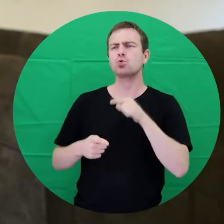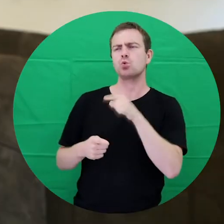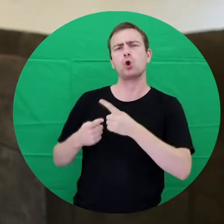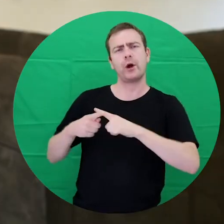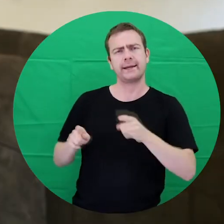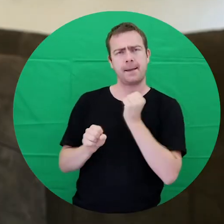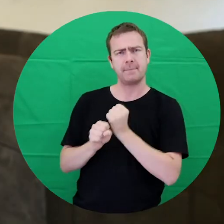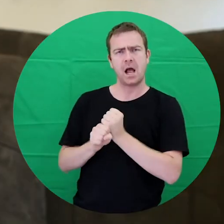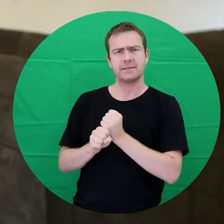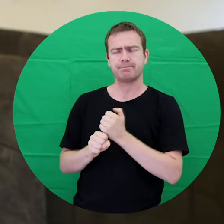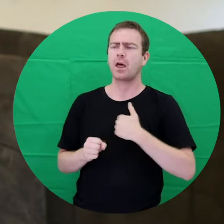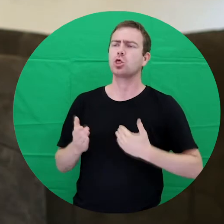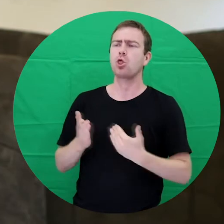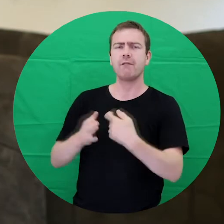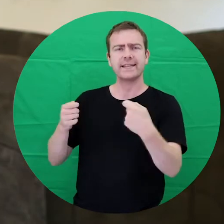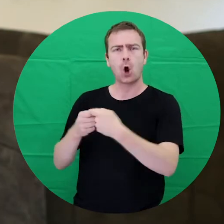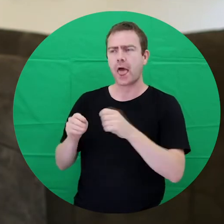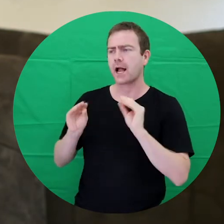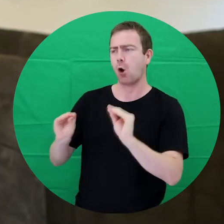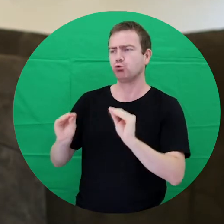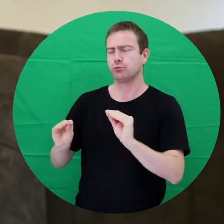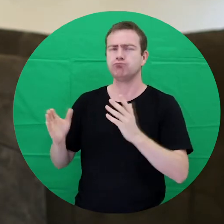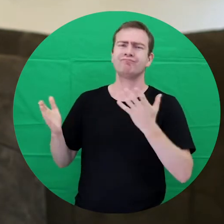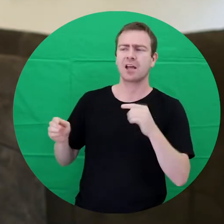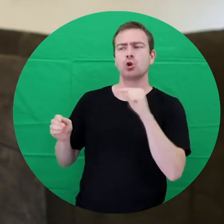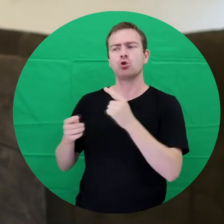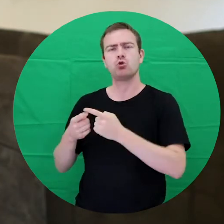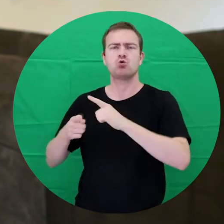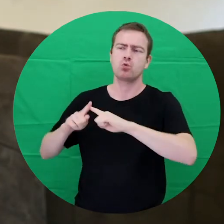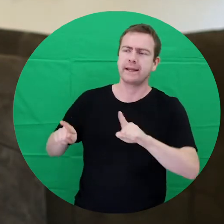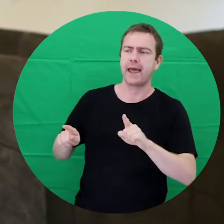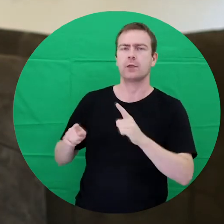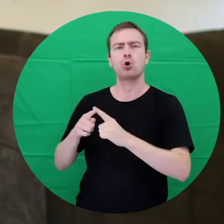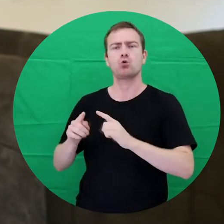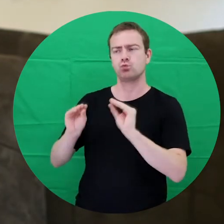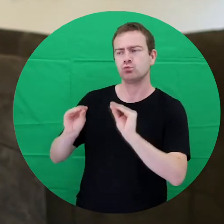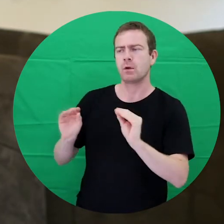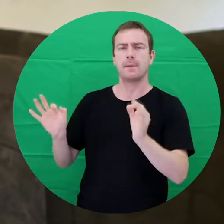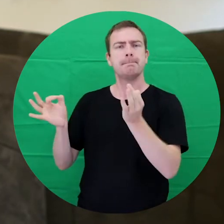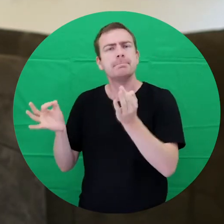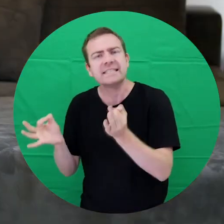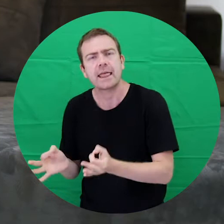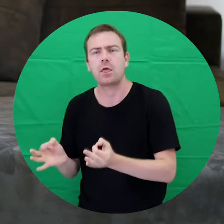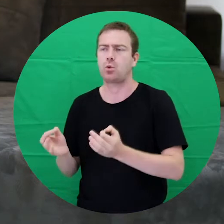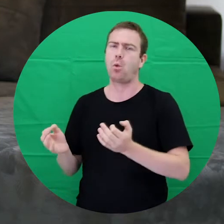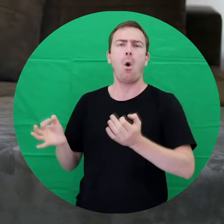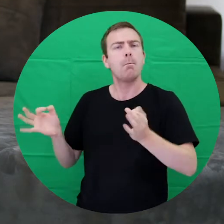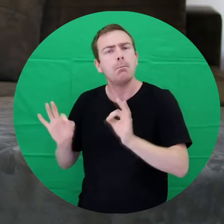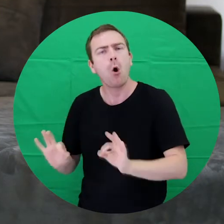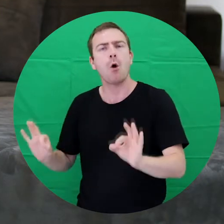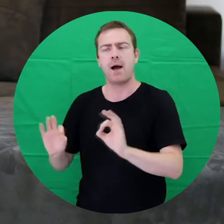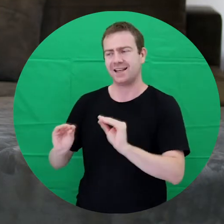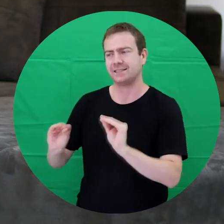Bolo to iné, ako keď zaučám svojich nových kolegov, tak pri Mekovej som si uvedomil, že musím ísť na to pomalšie, klásť viac